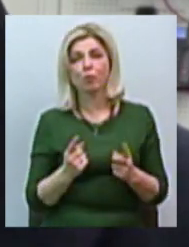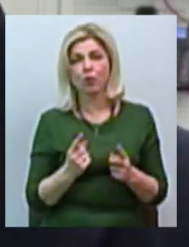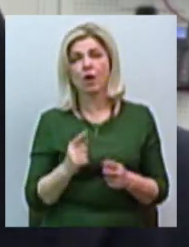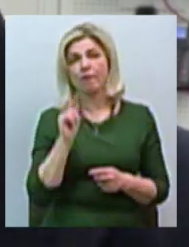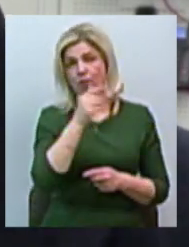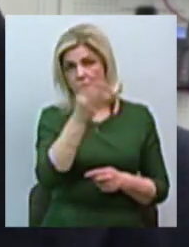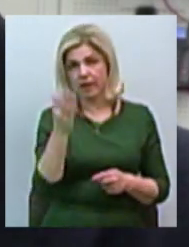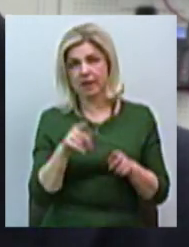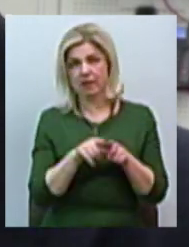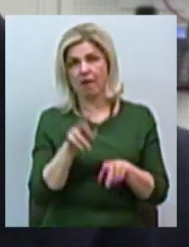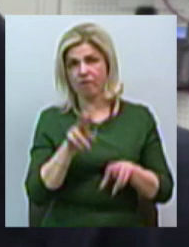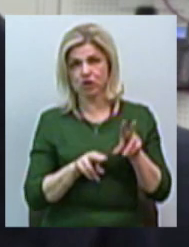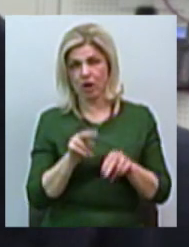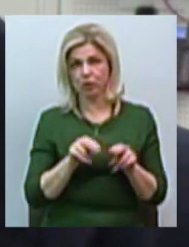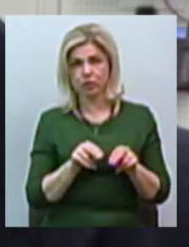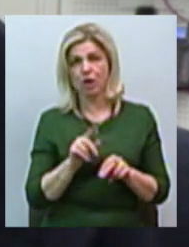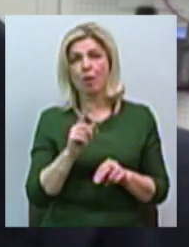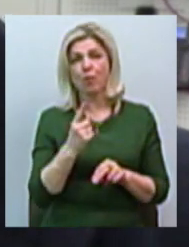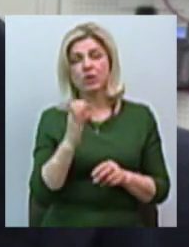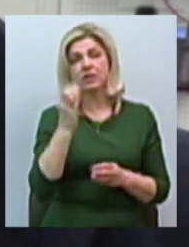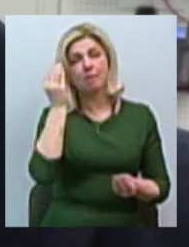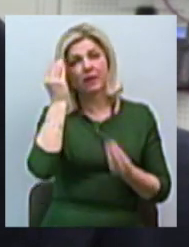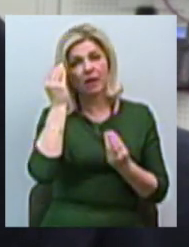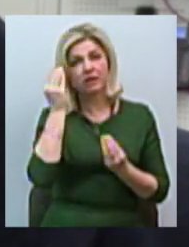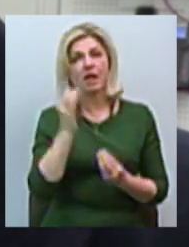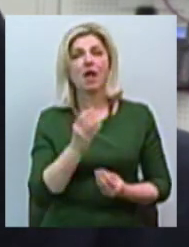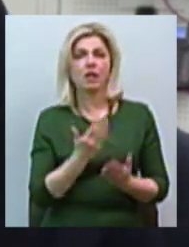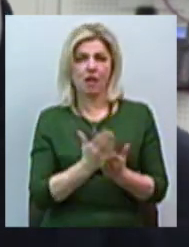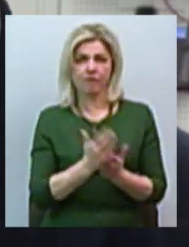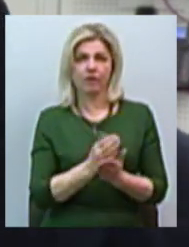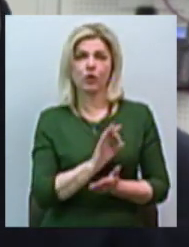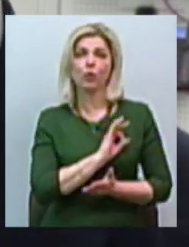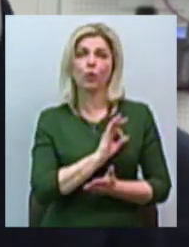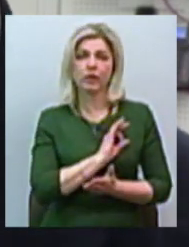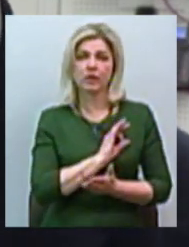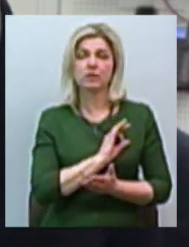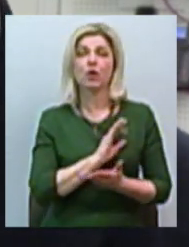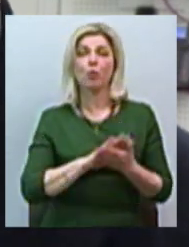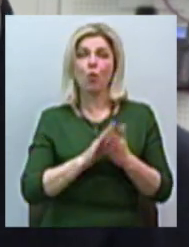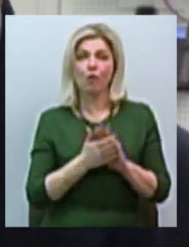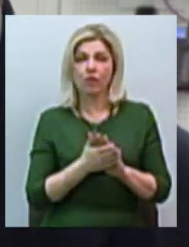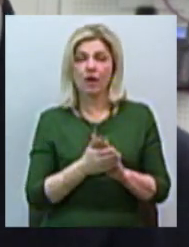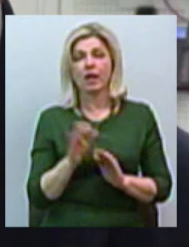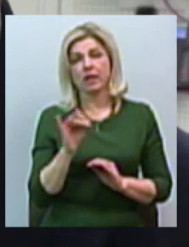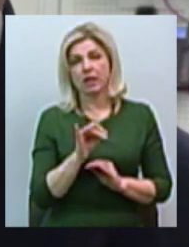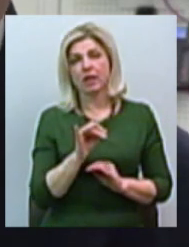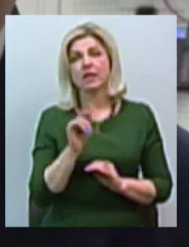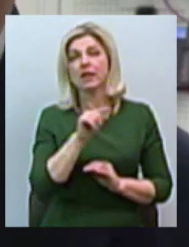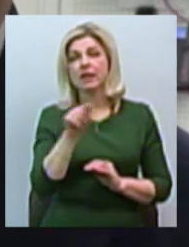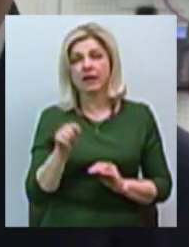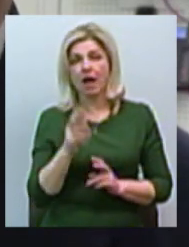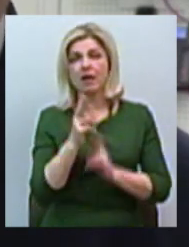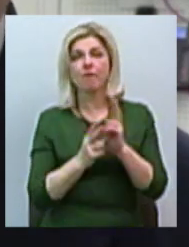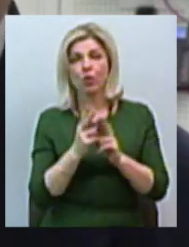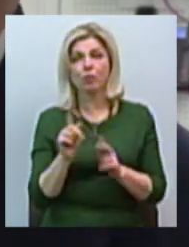вважають. Бо із точки зору наявних юридичних передумов, і з точки зору тих реформ, які вже